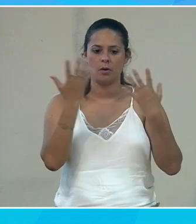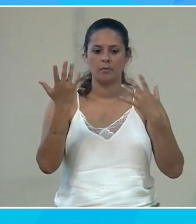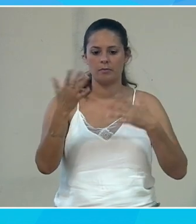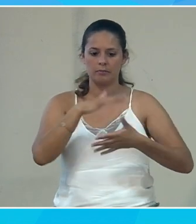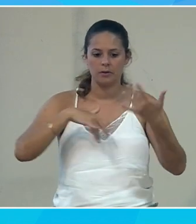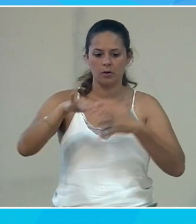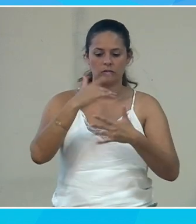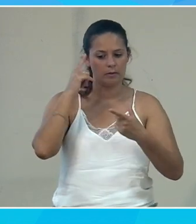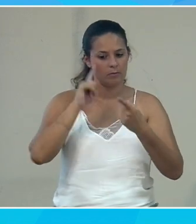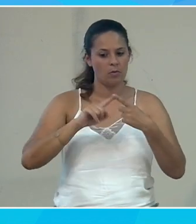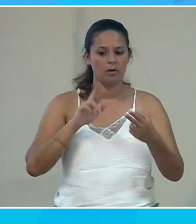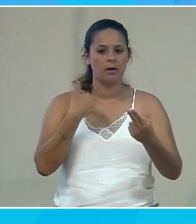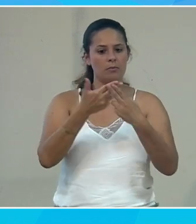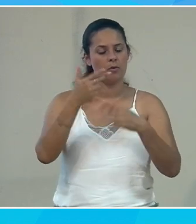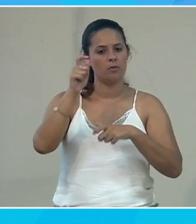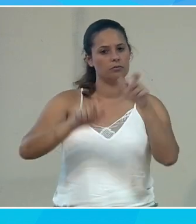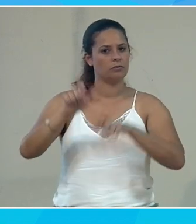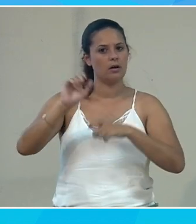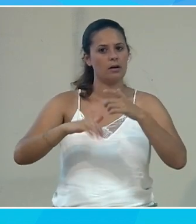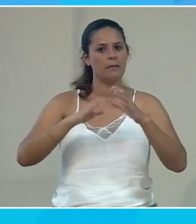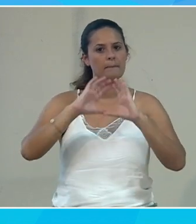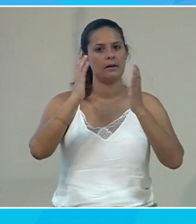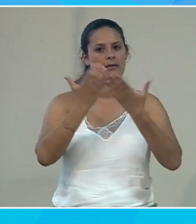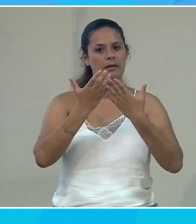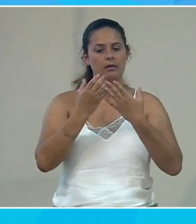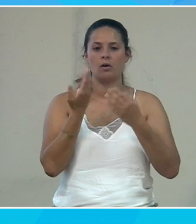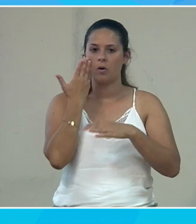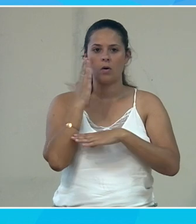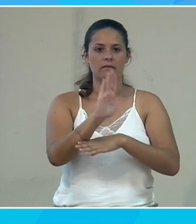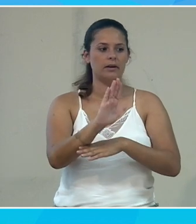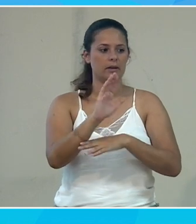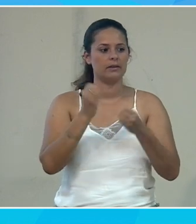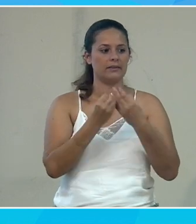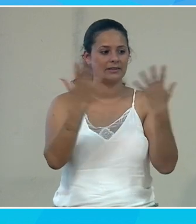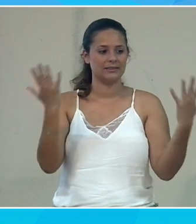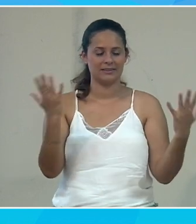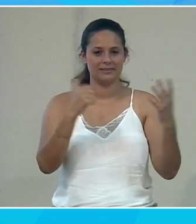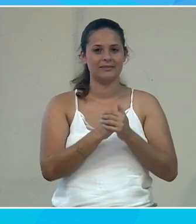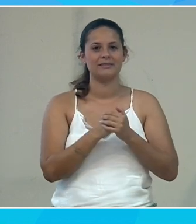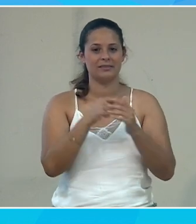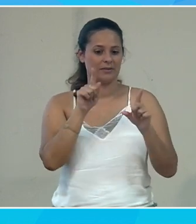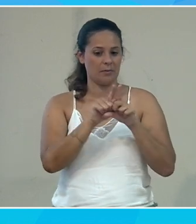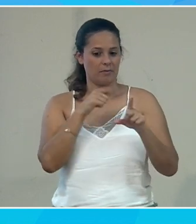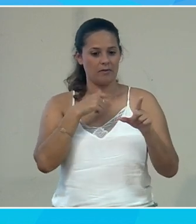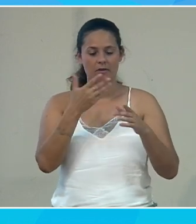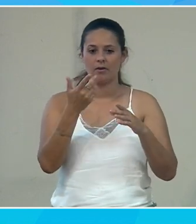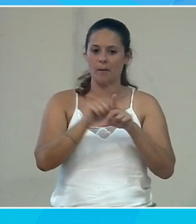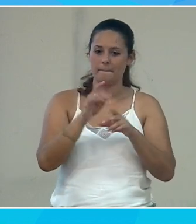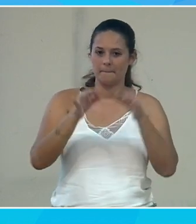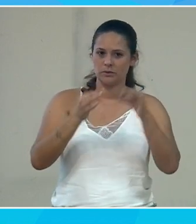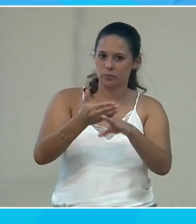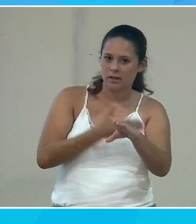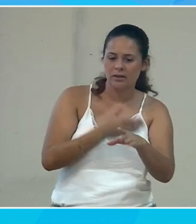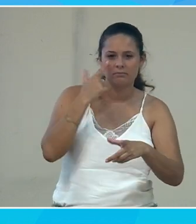attentes de chacun sur la planète, nous devons être son reflet en termes de diversité. Alors, il explique après qu'on doit apprendre des préjugés, qu'il faut changer de